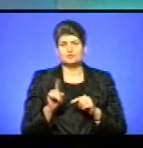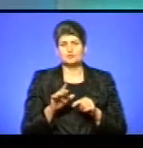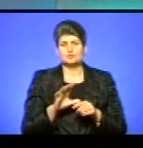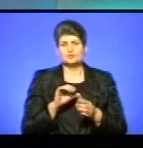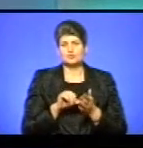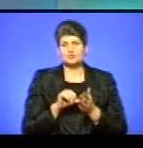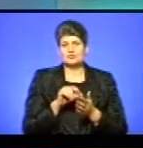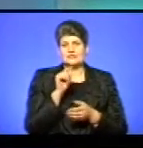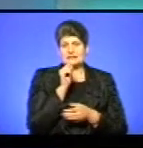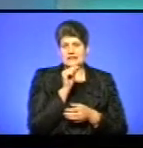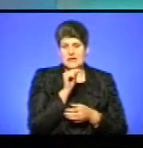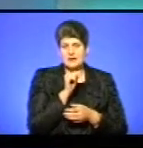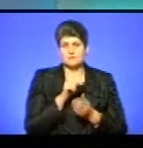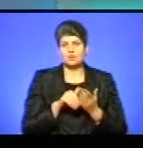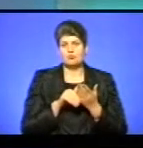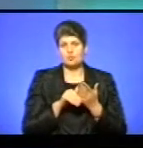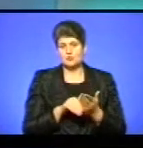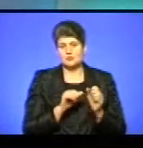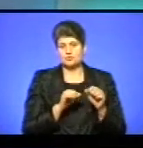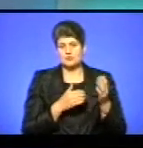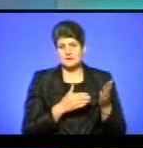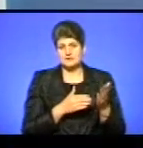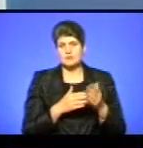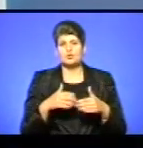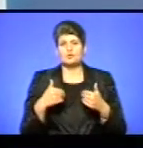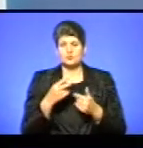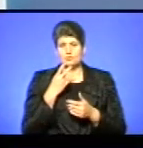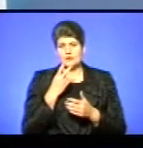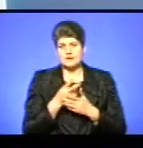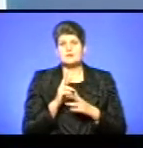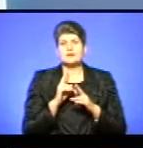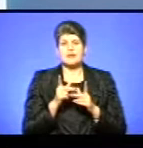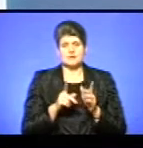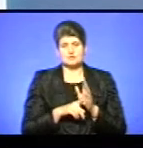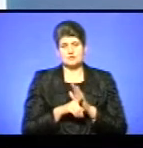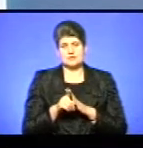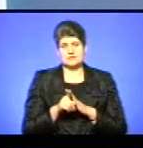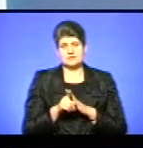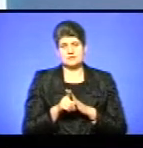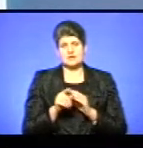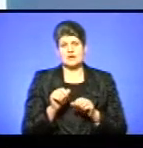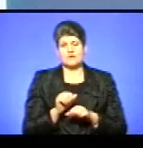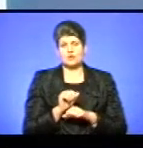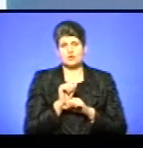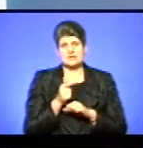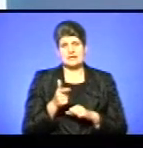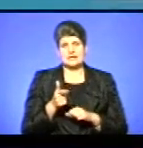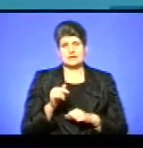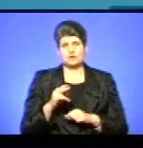там і, можливо, допомогти. От, власне, зараз пропоную переглянути, як розпочиналася революція гідності в Україні.